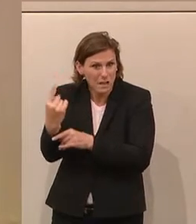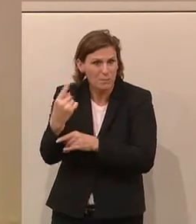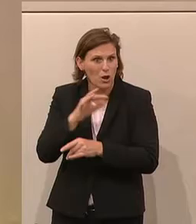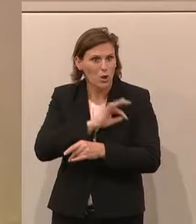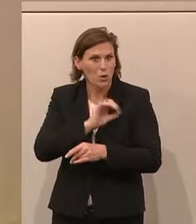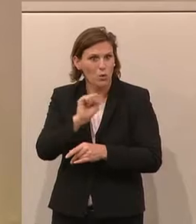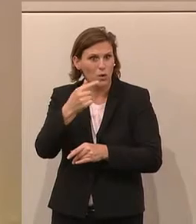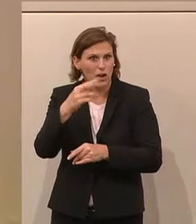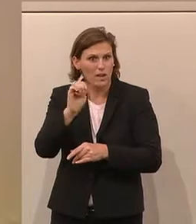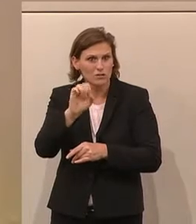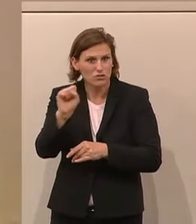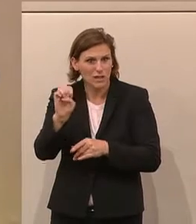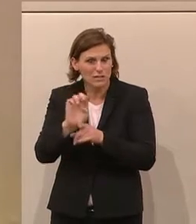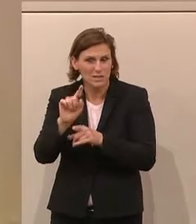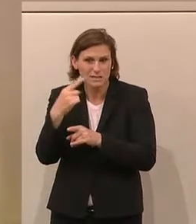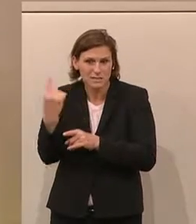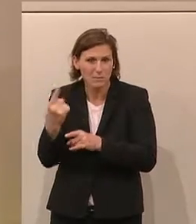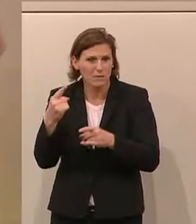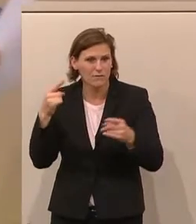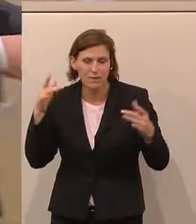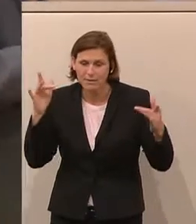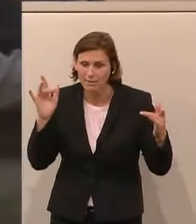haben das alles hundertprozentig konterkariert.